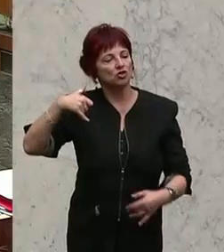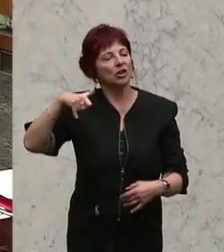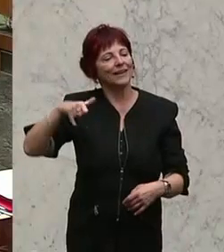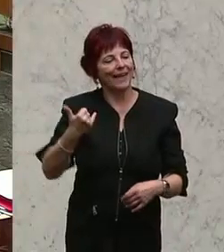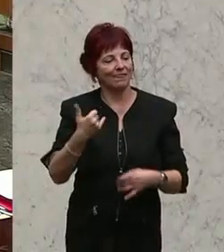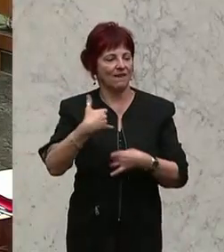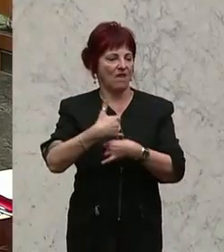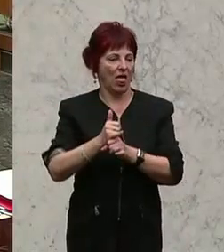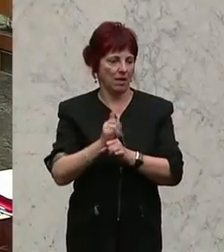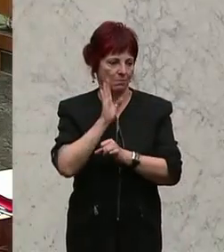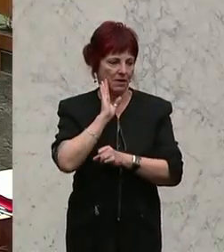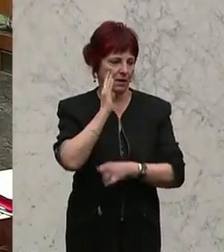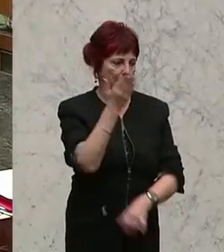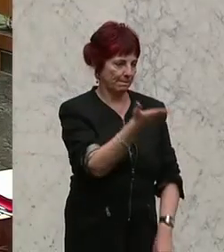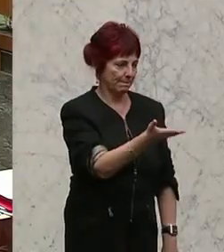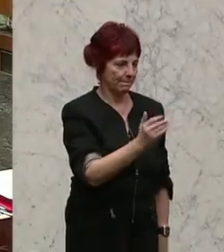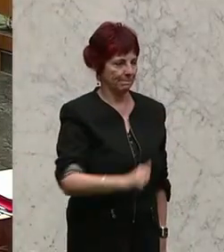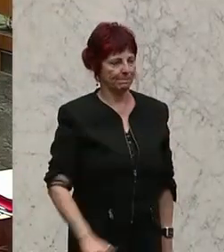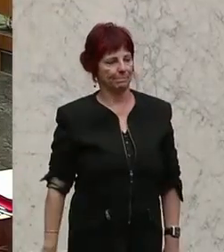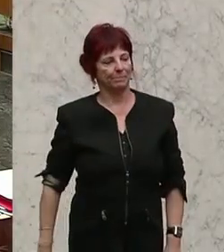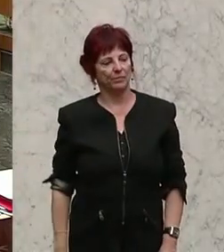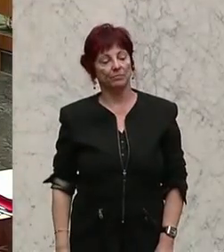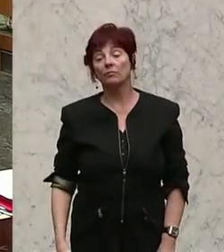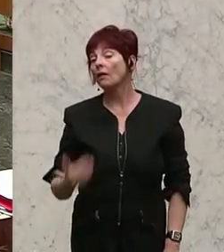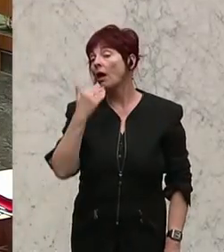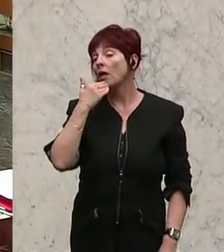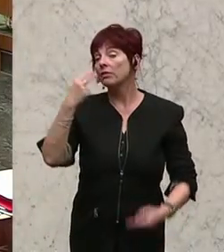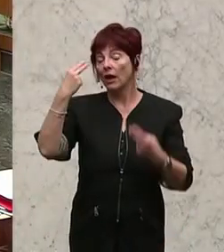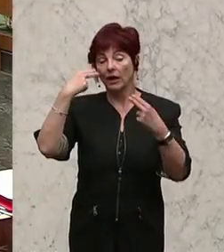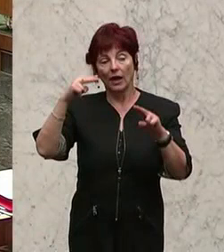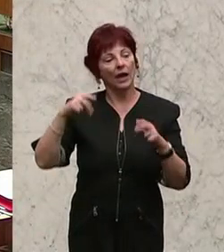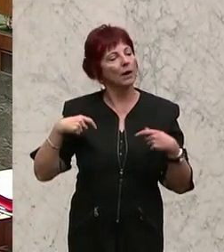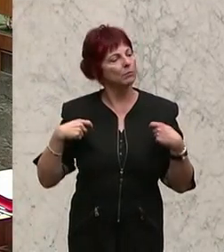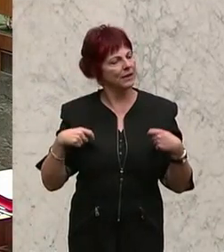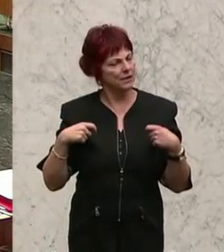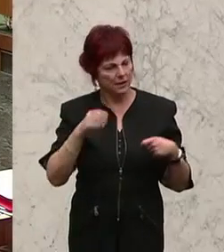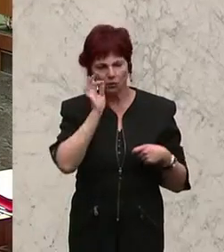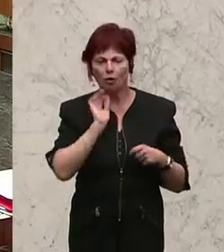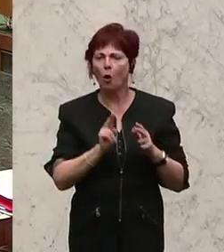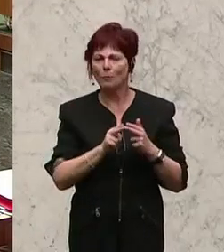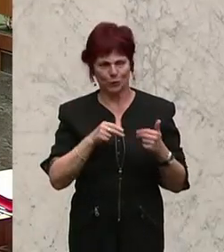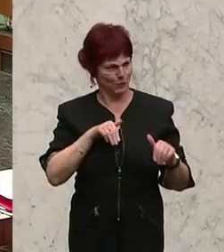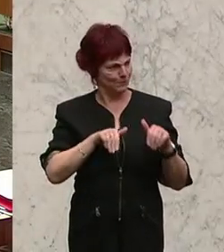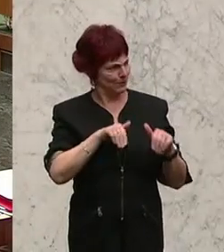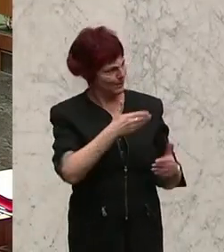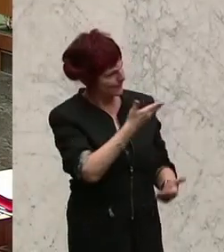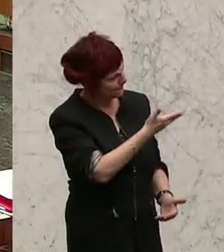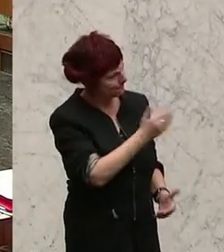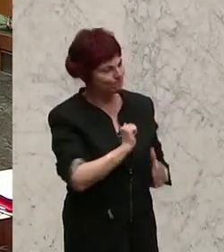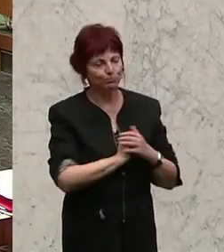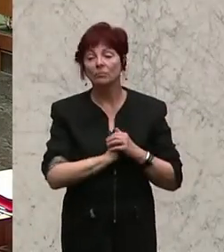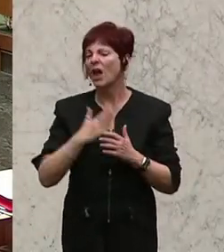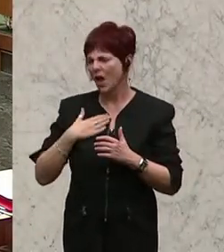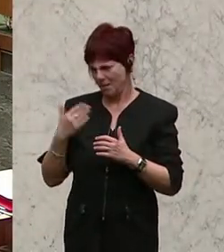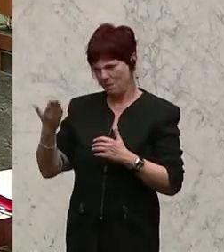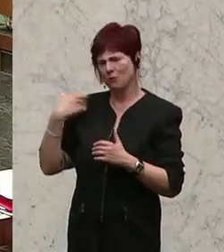Nächste Rednerin, Dagmar Pilakovic-Jenewein, sie ist ebenfalls Gesundheitssprecherin bei der FPÖ. Ich möchte mich kurz meinem Vorredner ein